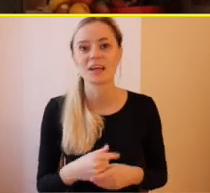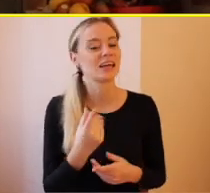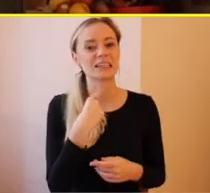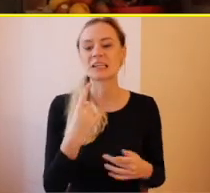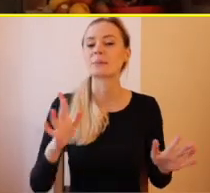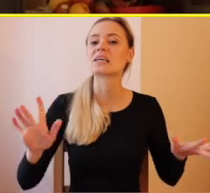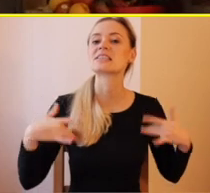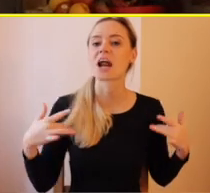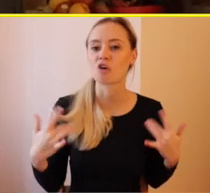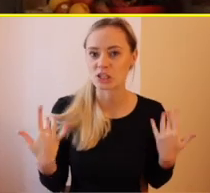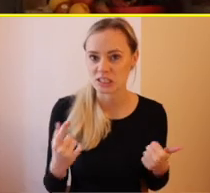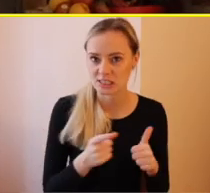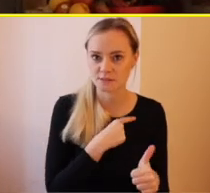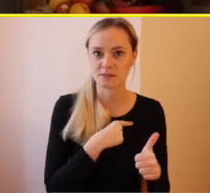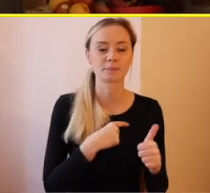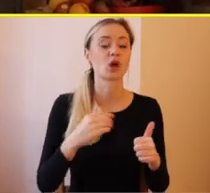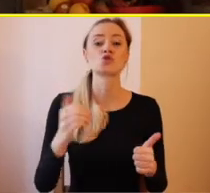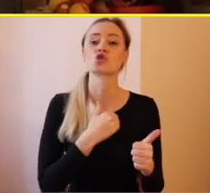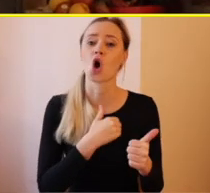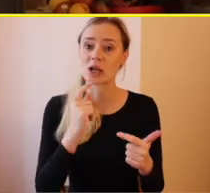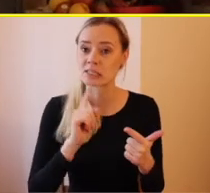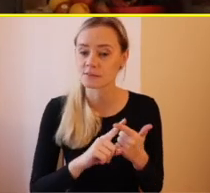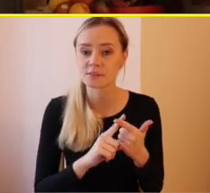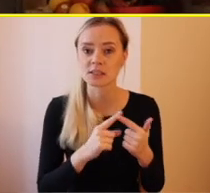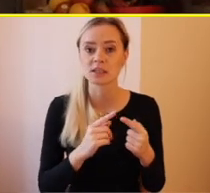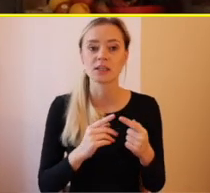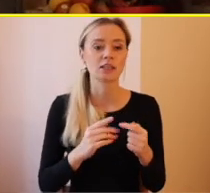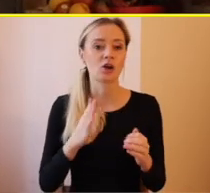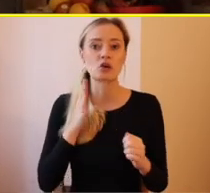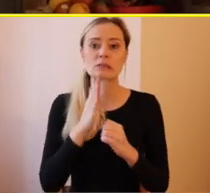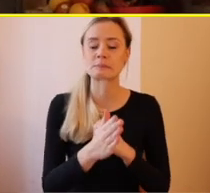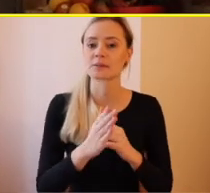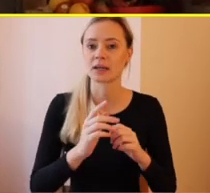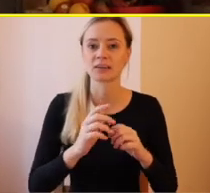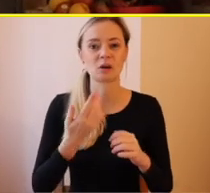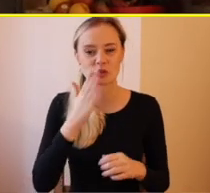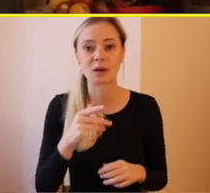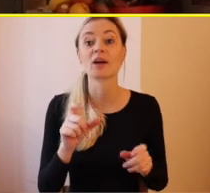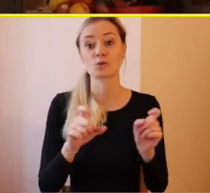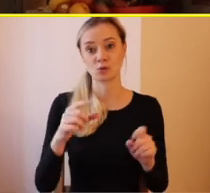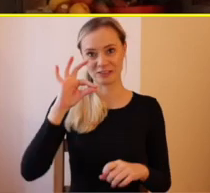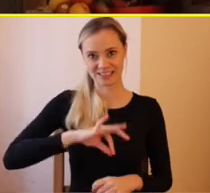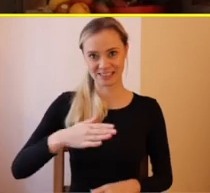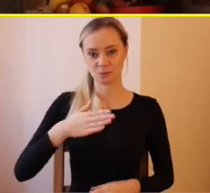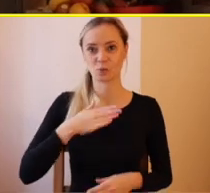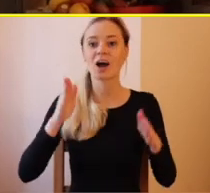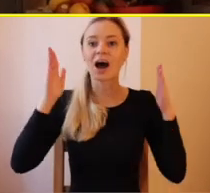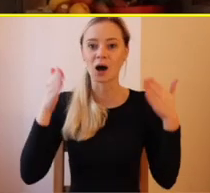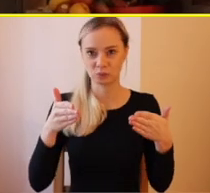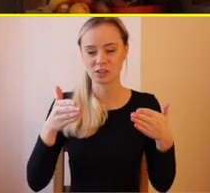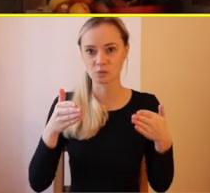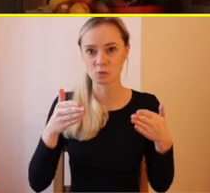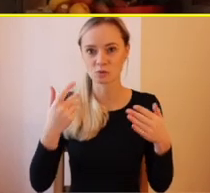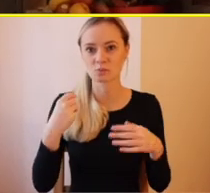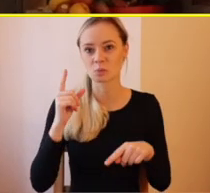zdravotníctvo, kam sa uberá školstvo. Ja mám syna z Special Needs, čiže vlastne narodil